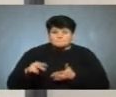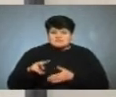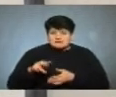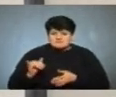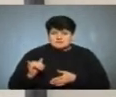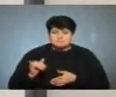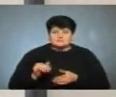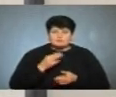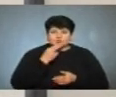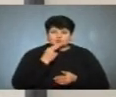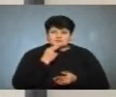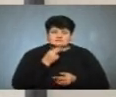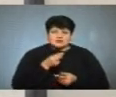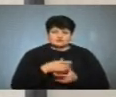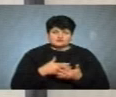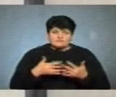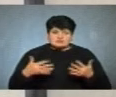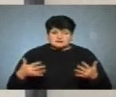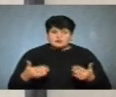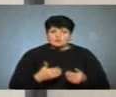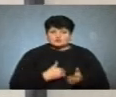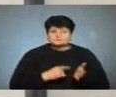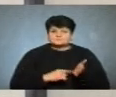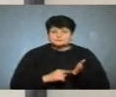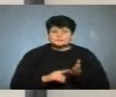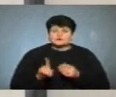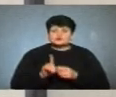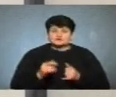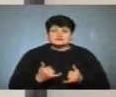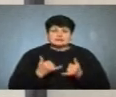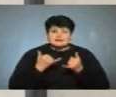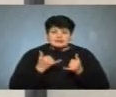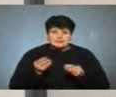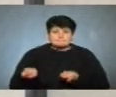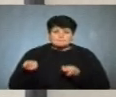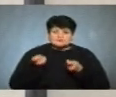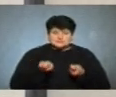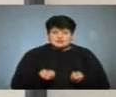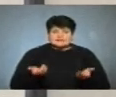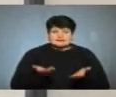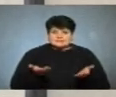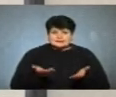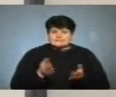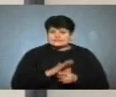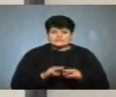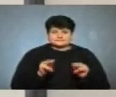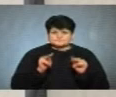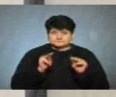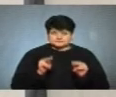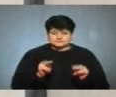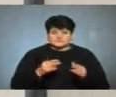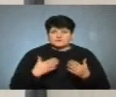продуктів харчування. Хочу зазначити, що для постачальників, які недобросовісно